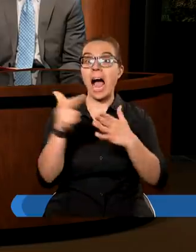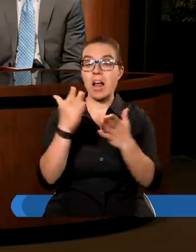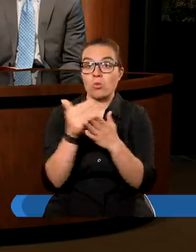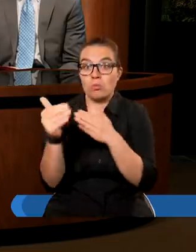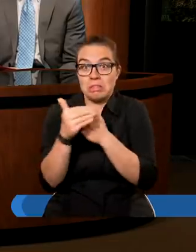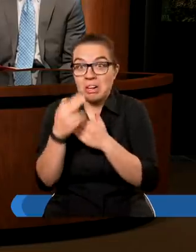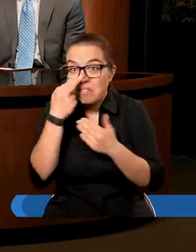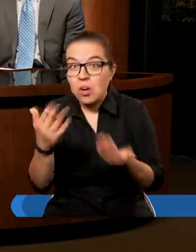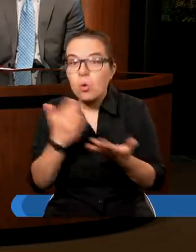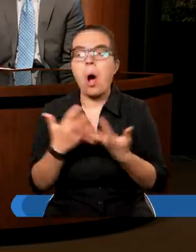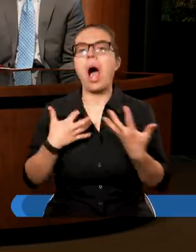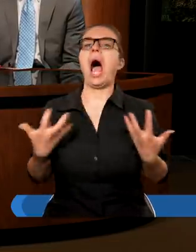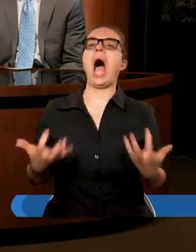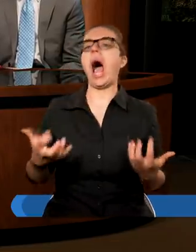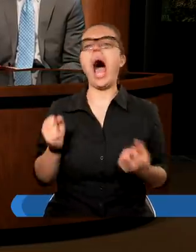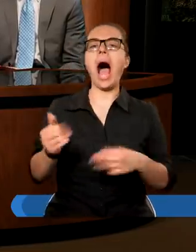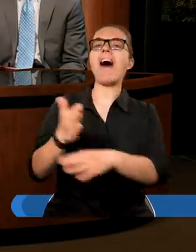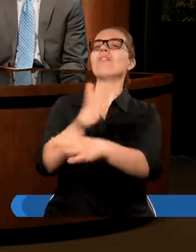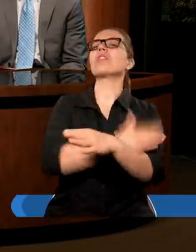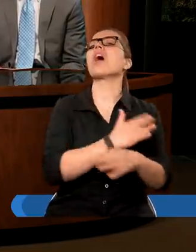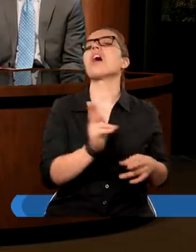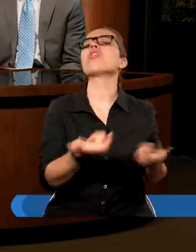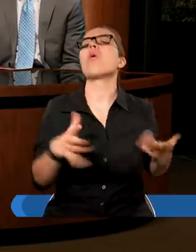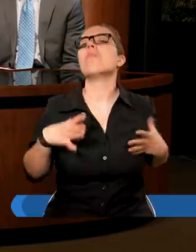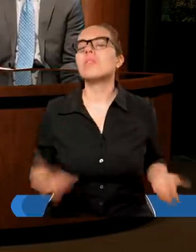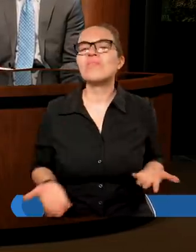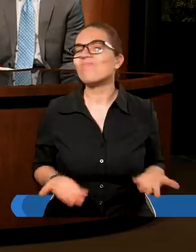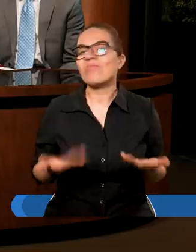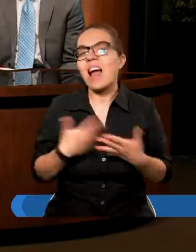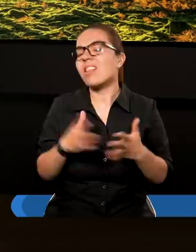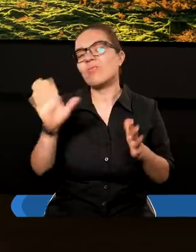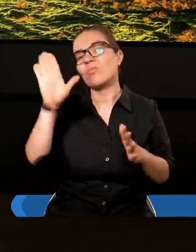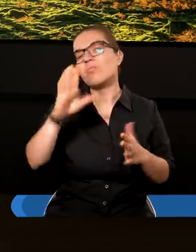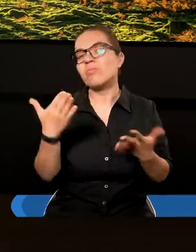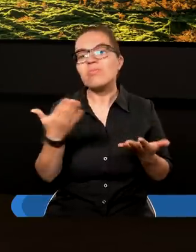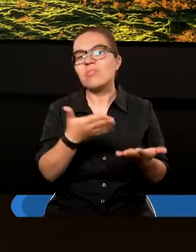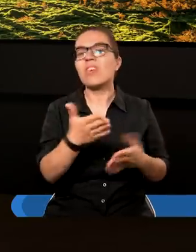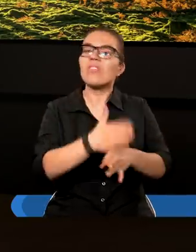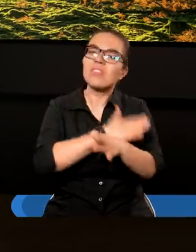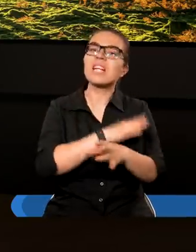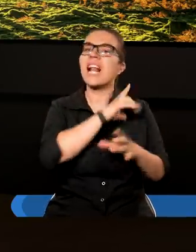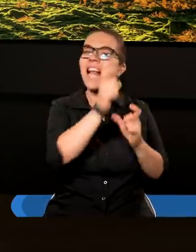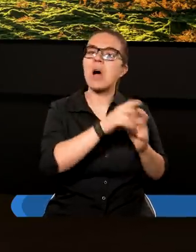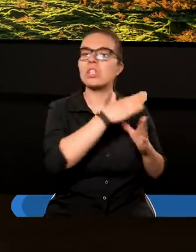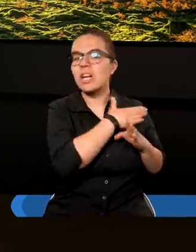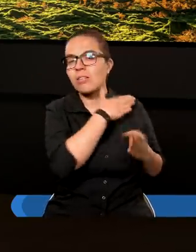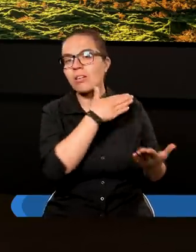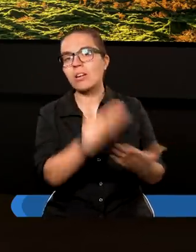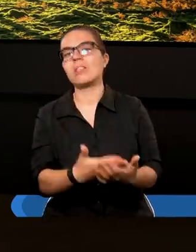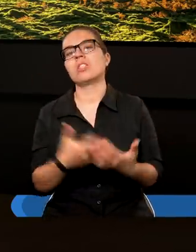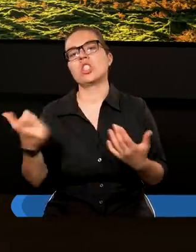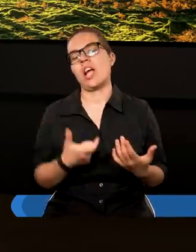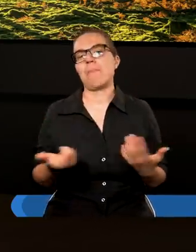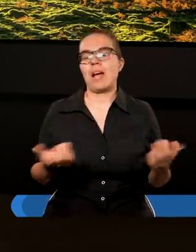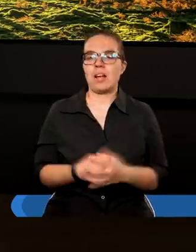wszystko było, jakby to powiedzieć, pozamiatane, było już za późno. Dziękuję bardzo. Ta druga przypowieść o talentach, Marta, zaczęłaś mówić o